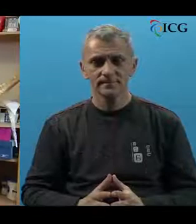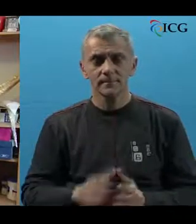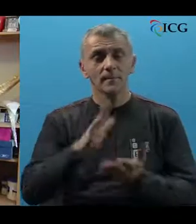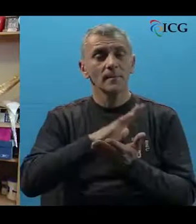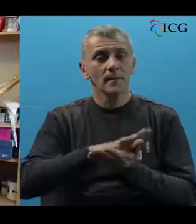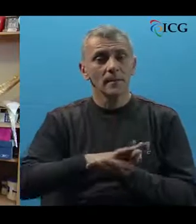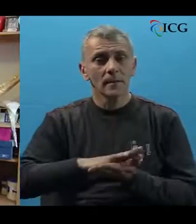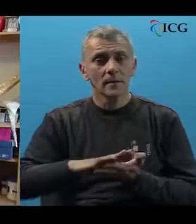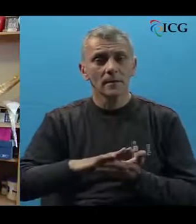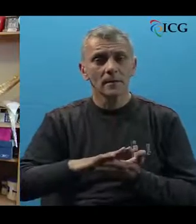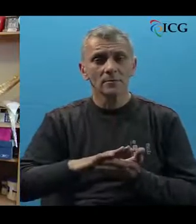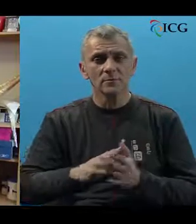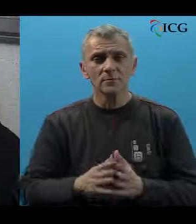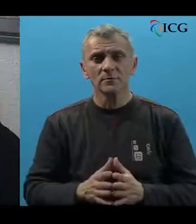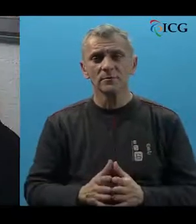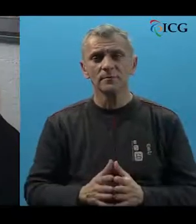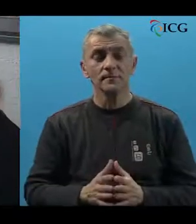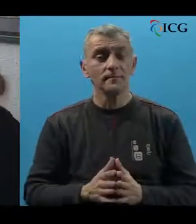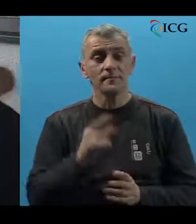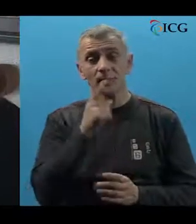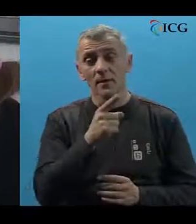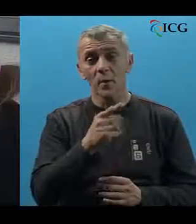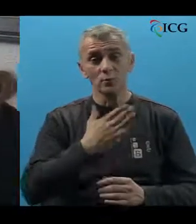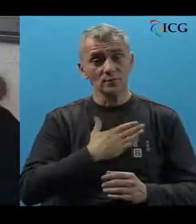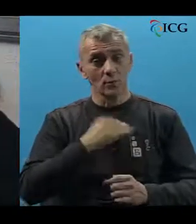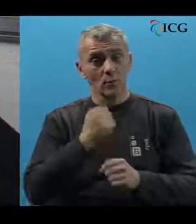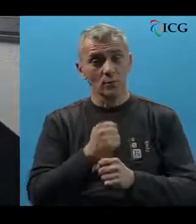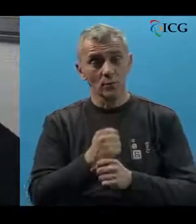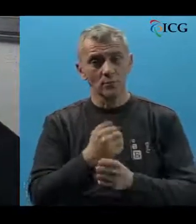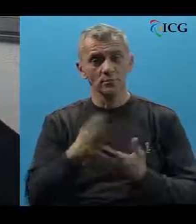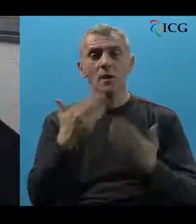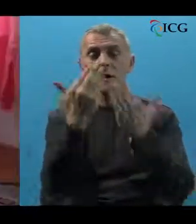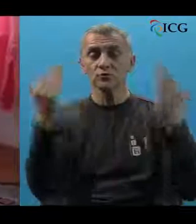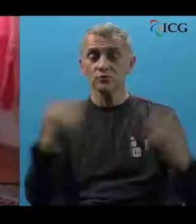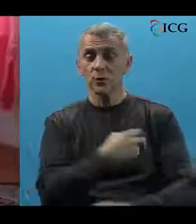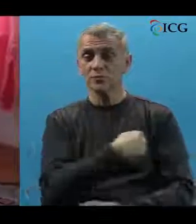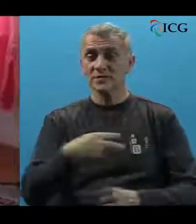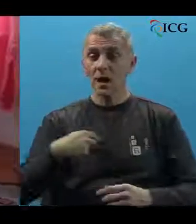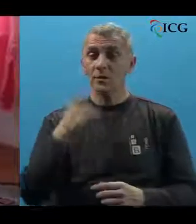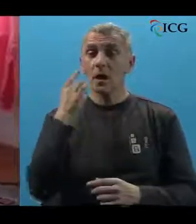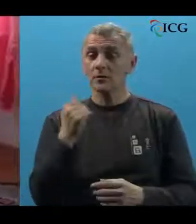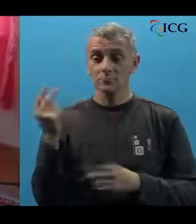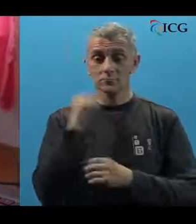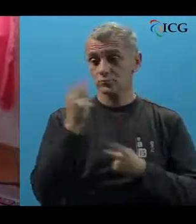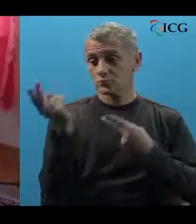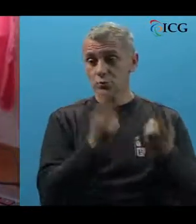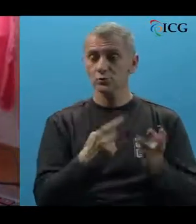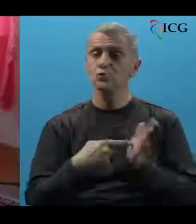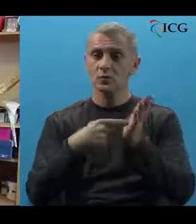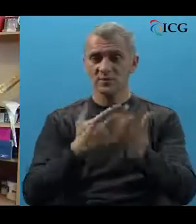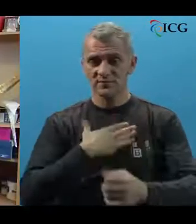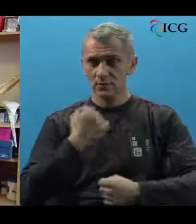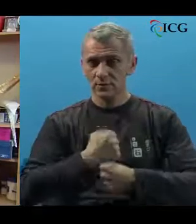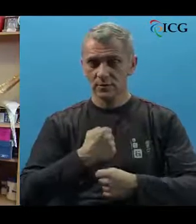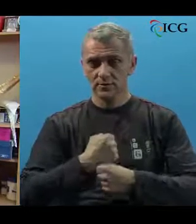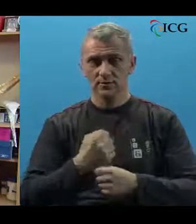Jednostavno, neobično je, zato to volim trenutno. Neviricu svome radu otklonila je na izložbu u Zagrebu kada je po sjetiocima demonstrirala svoj rad.